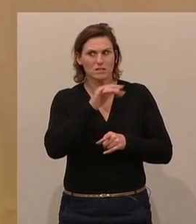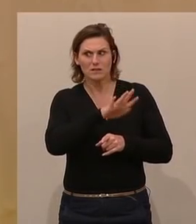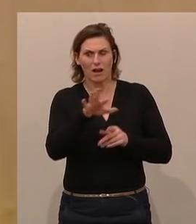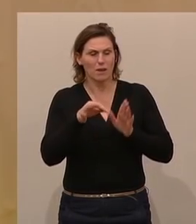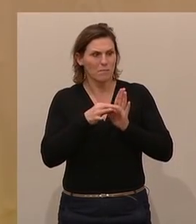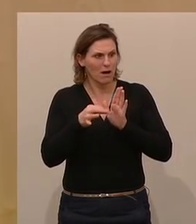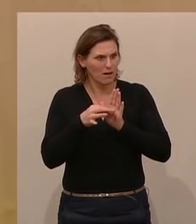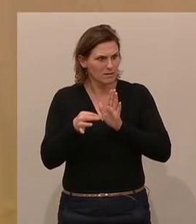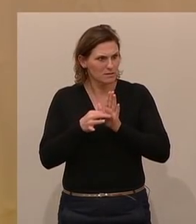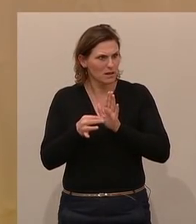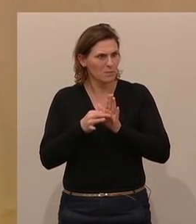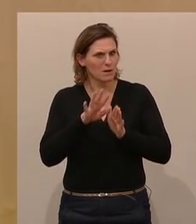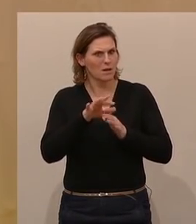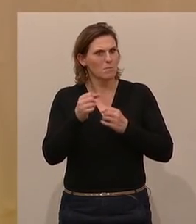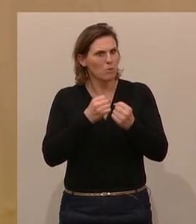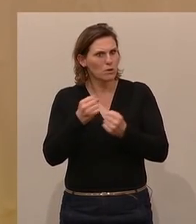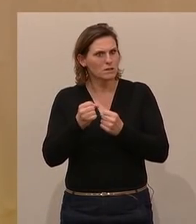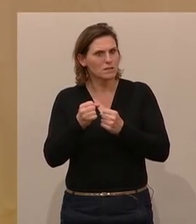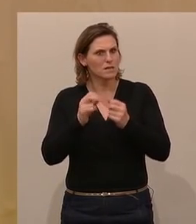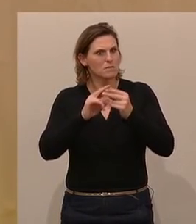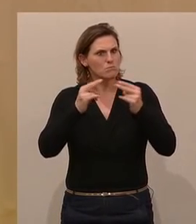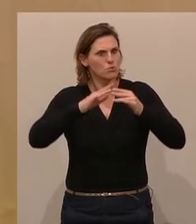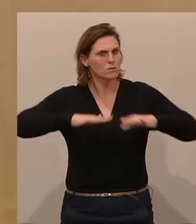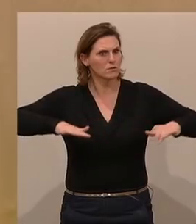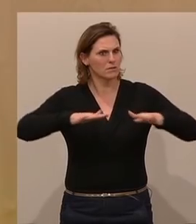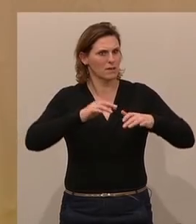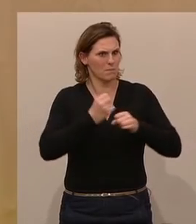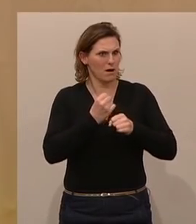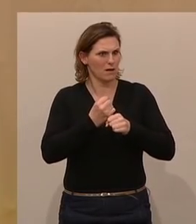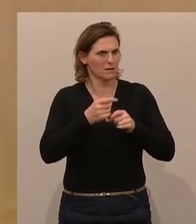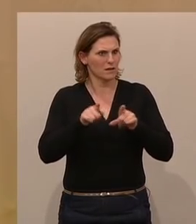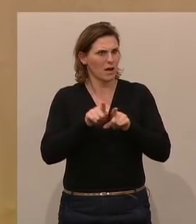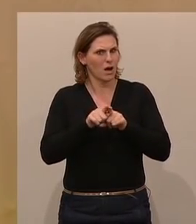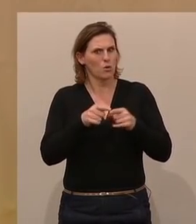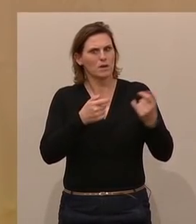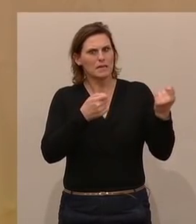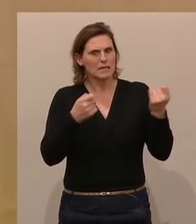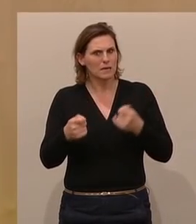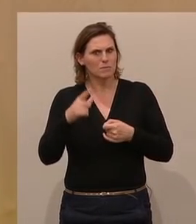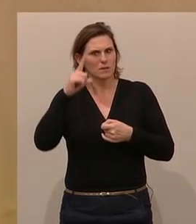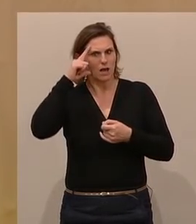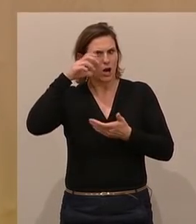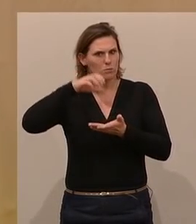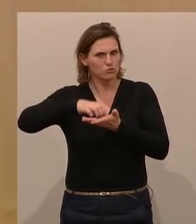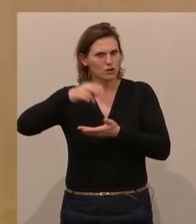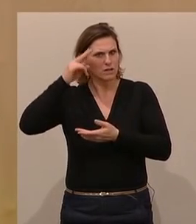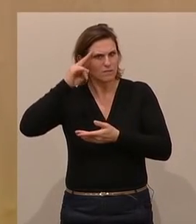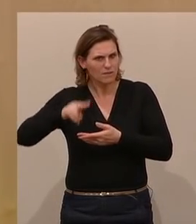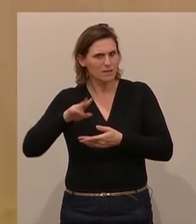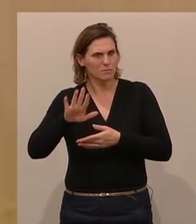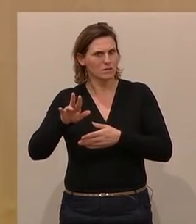Maßnahmen und es wird ja nicht alle Politik auf Bundesebene gemacht, sondern es gibt ja auch die Hauptstadt Wien mit ihrer